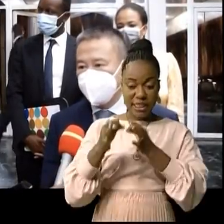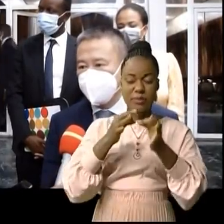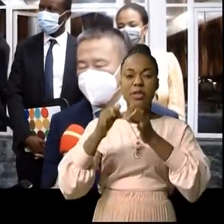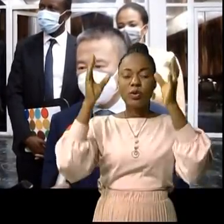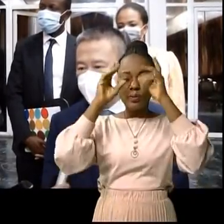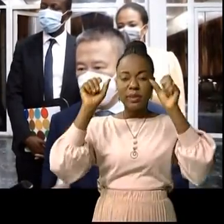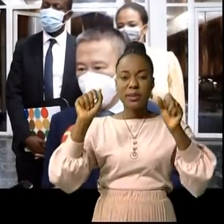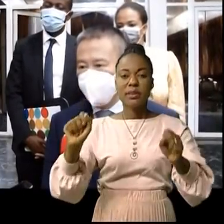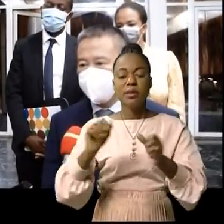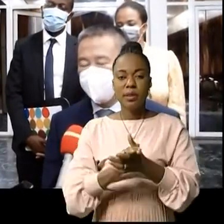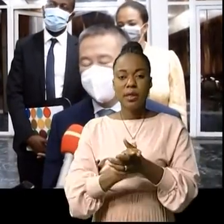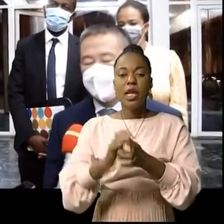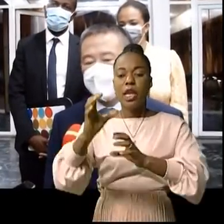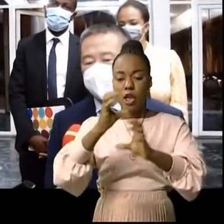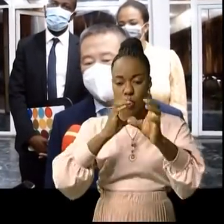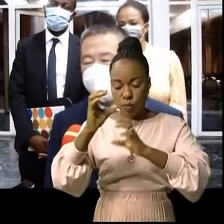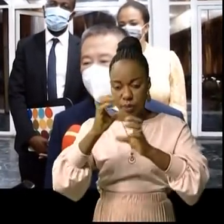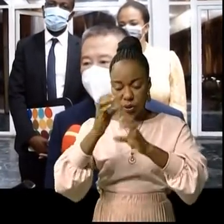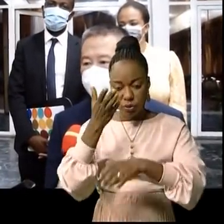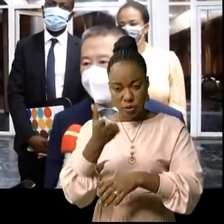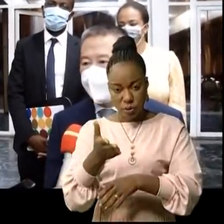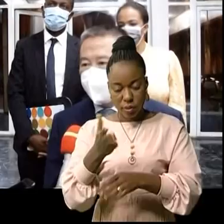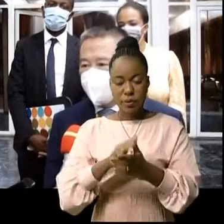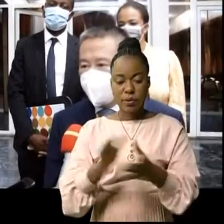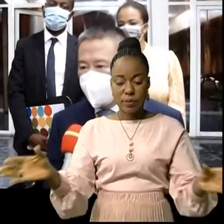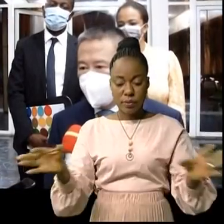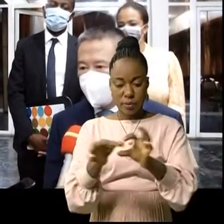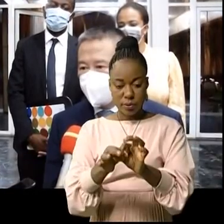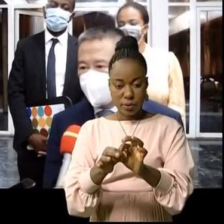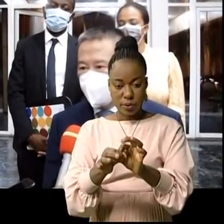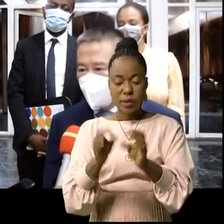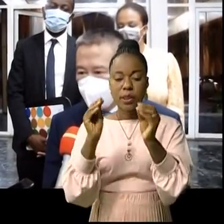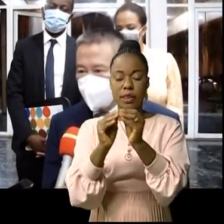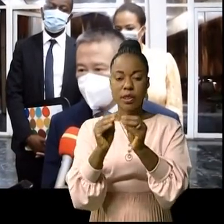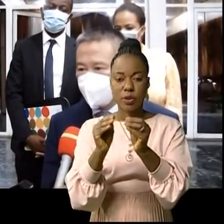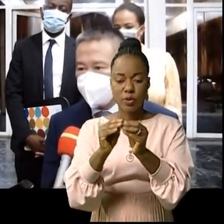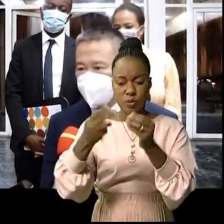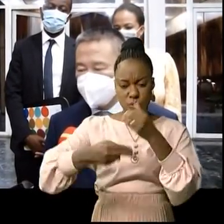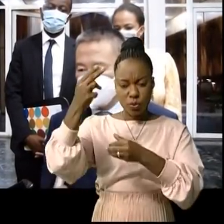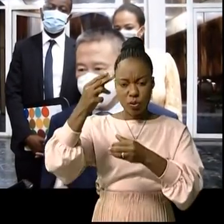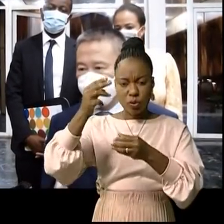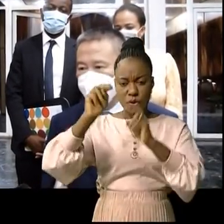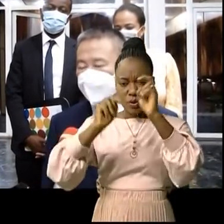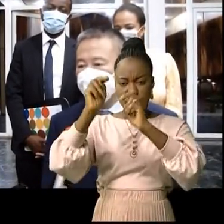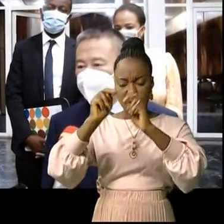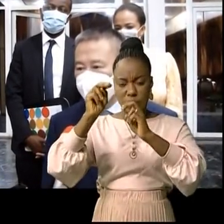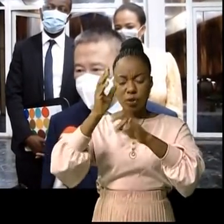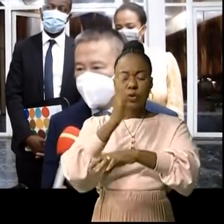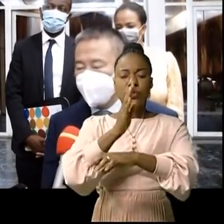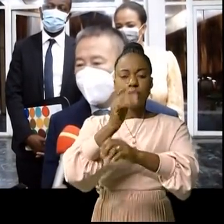président que cette communication sera couplée à une réunion de haut niveau du Conseil de sécurité